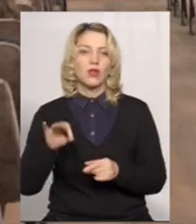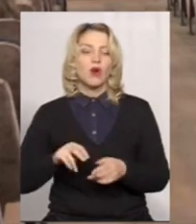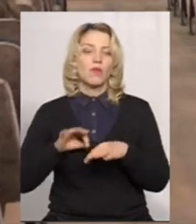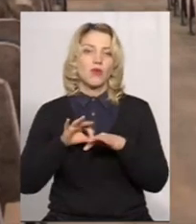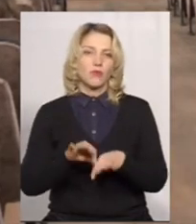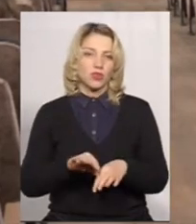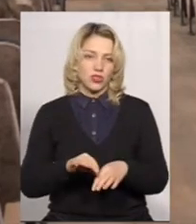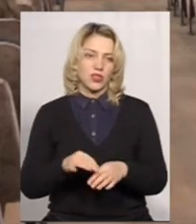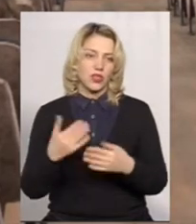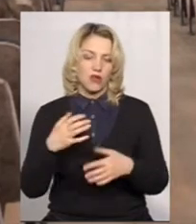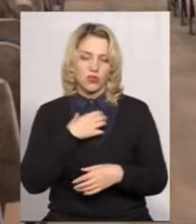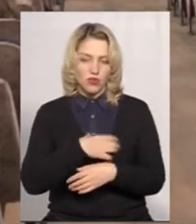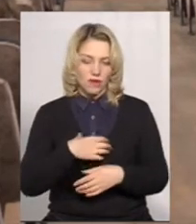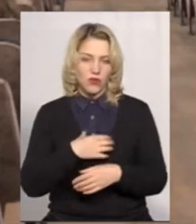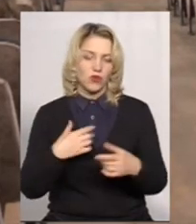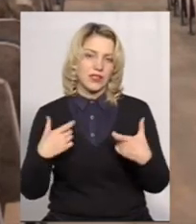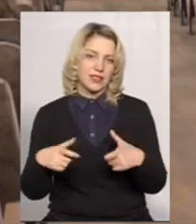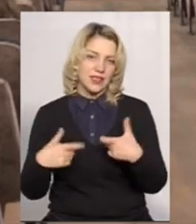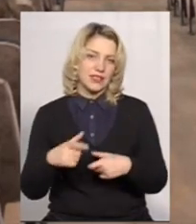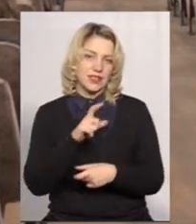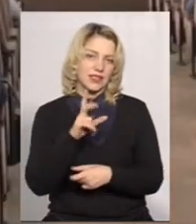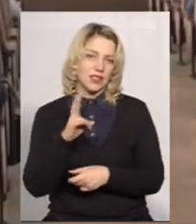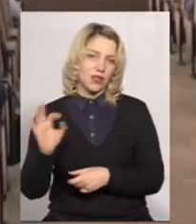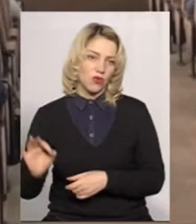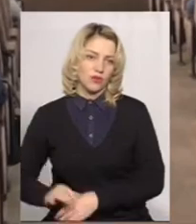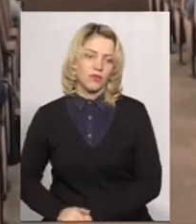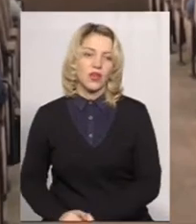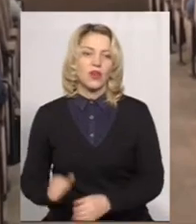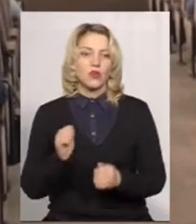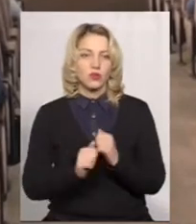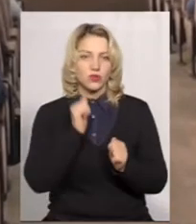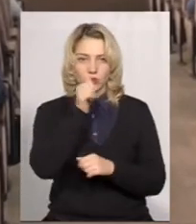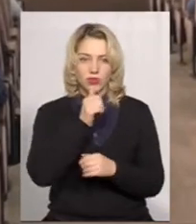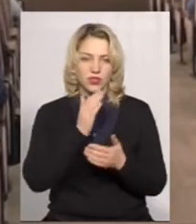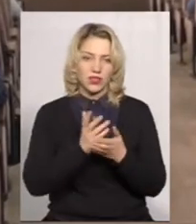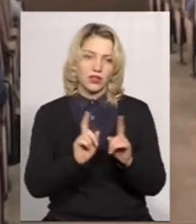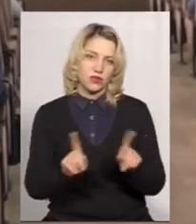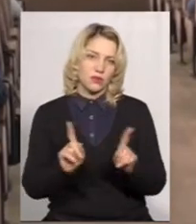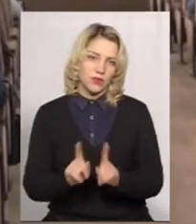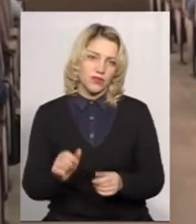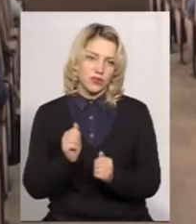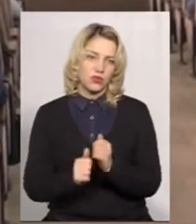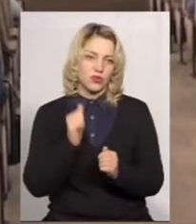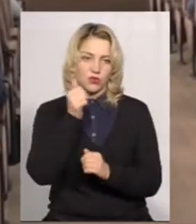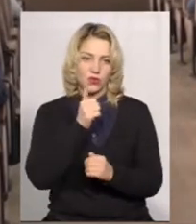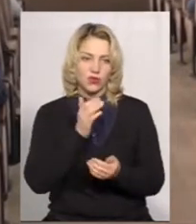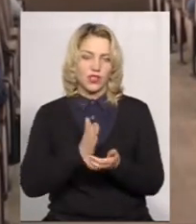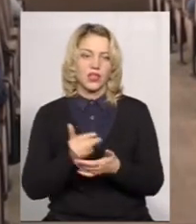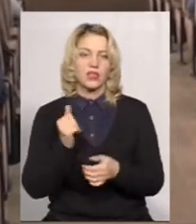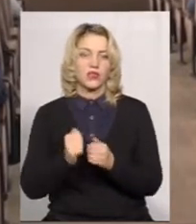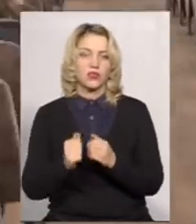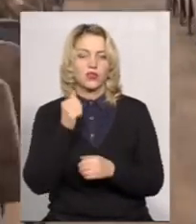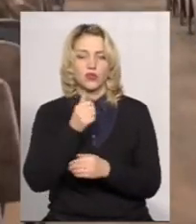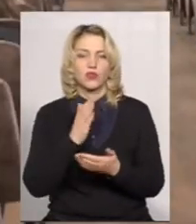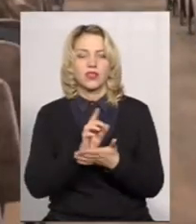вже основної сесії по зовнішньому незалежному оцінюванню. Кожного року є особливості, кожного року. І кожного року